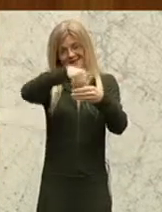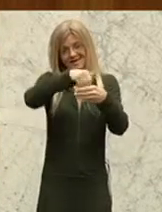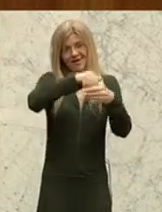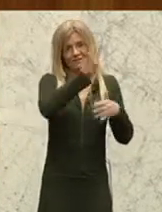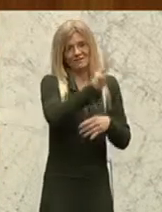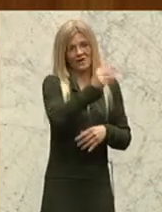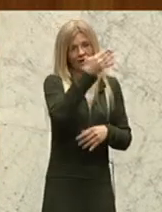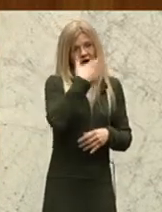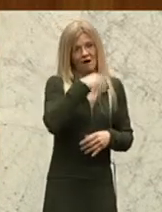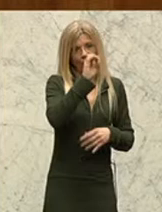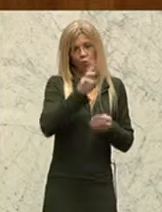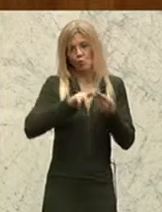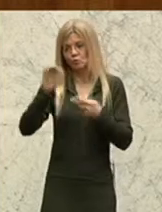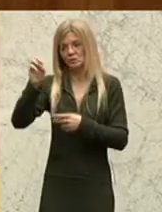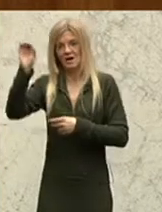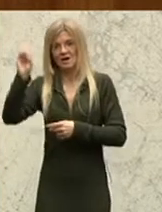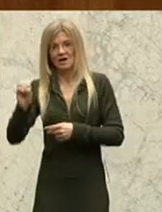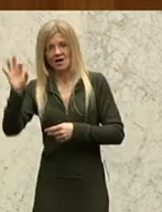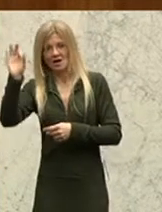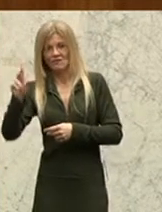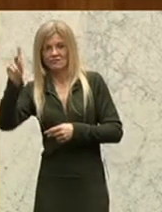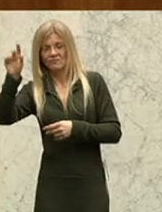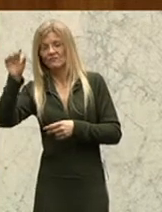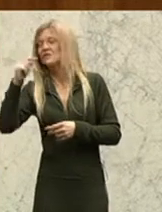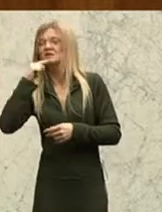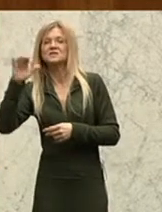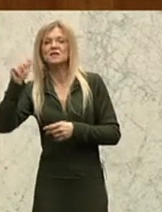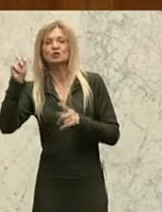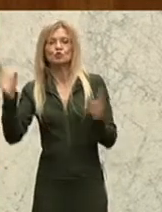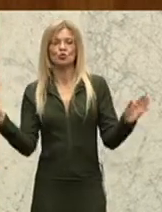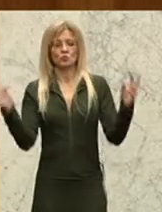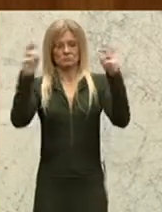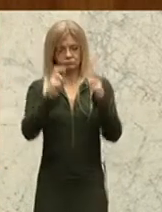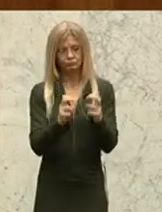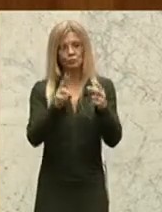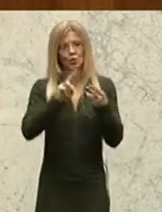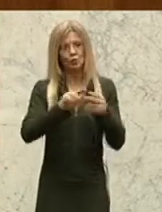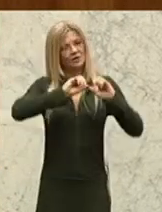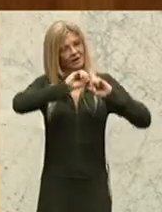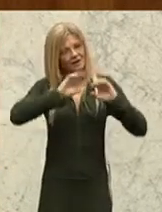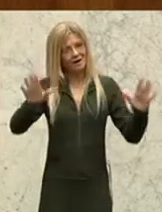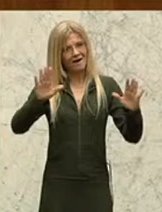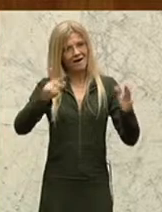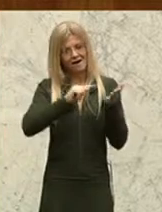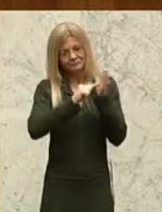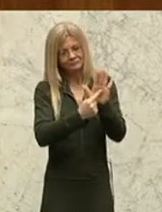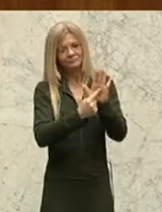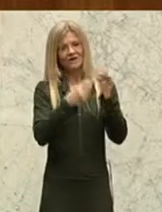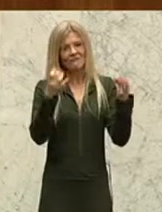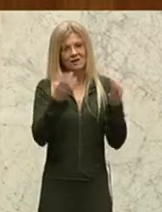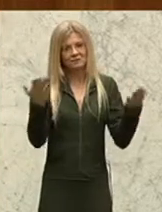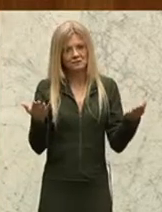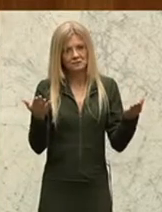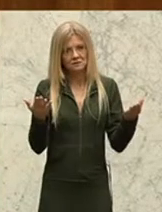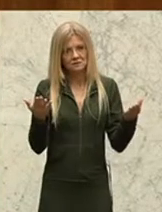und der EFSA in den nächsten Wochen zusammensetzen soll, hier klare, nachvollziehbare Parameter schaffen soll,